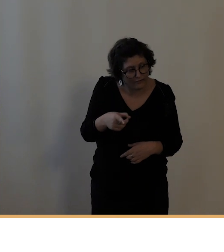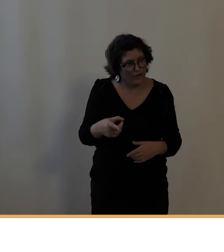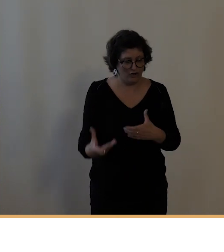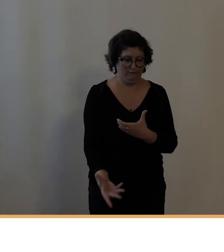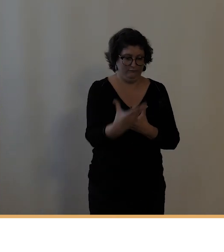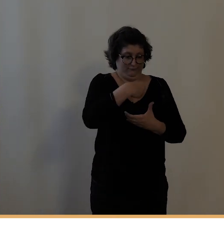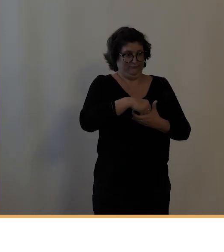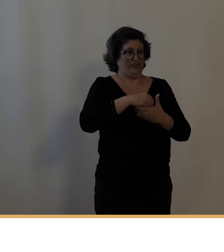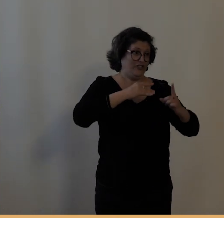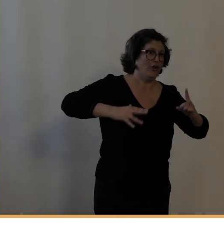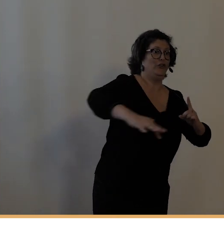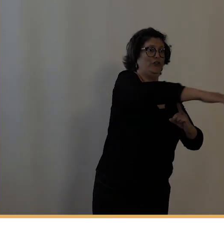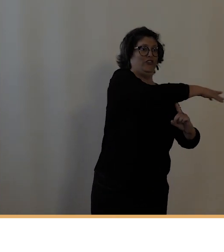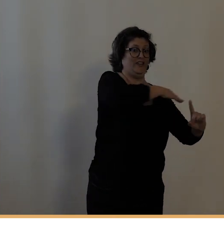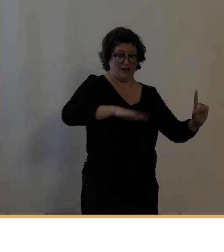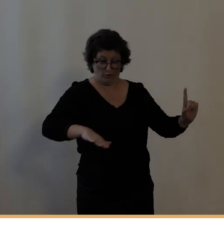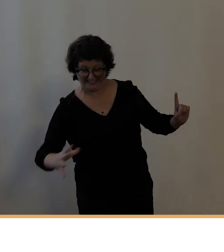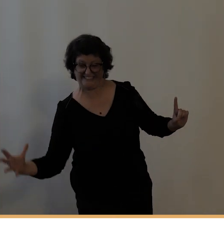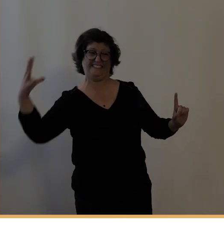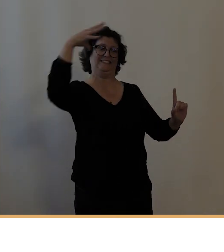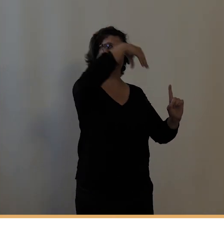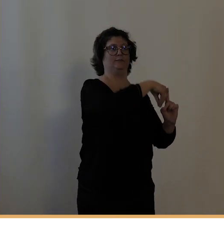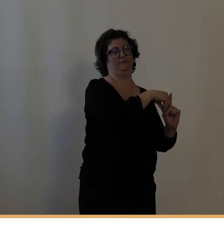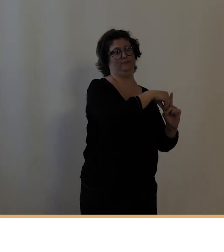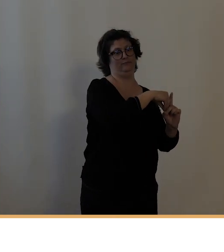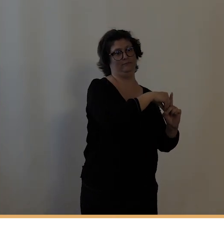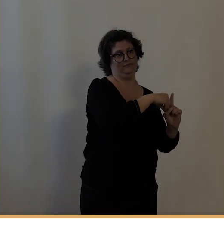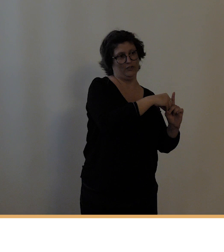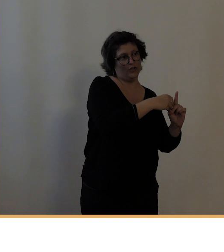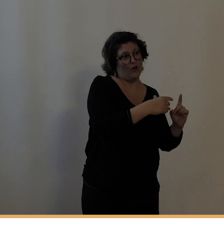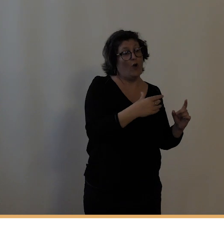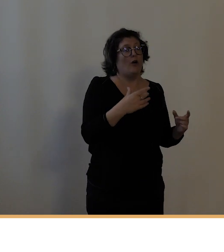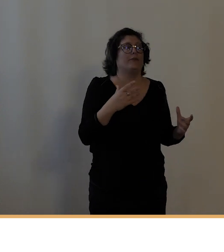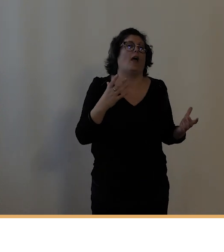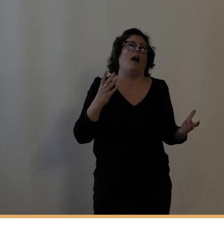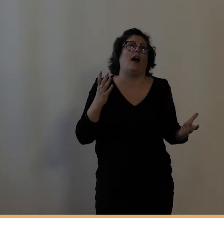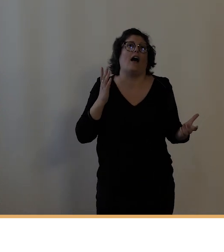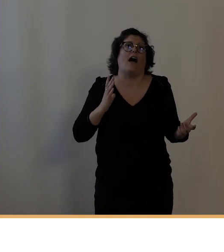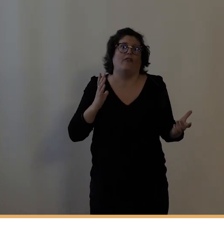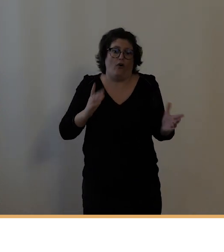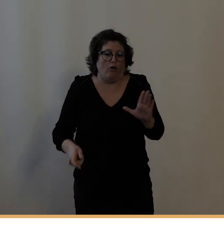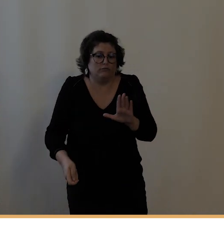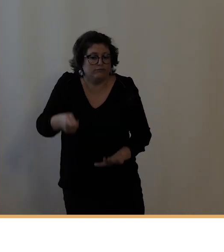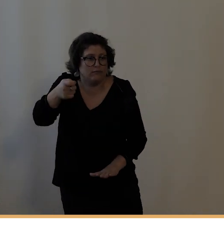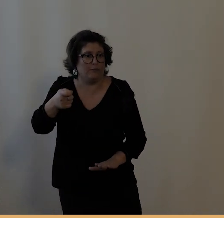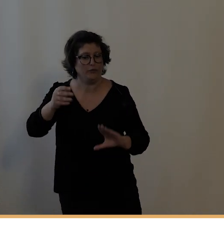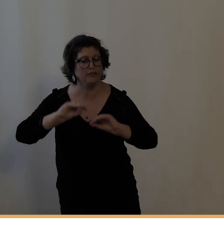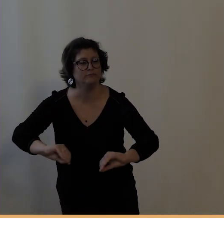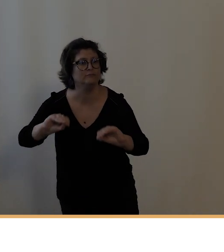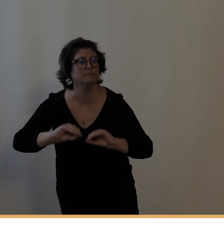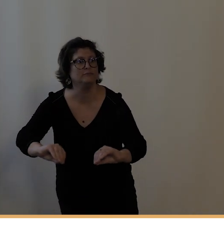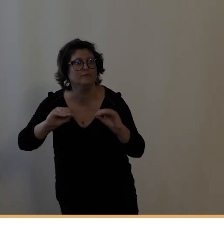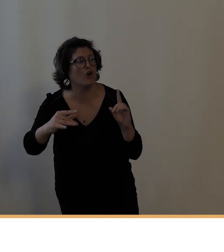la société et en quelque sorte l'intégration de l'enseignement qui ne s'appelle plus comme ça, mais aussi l'enseignement de l'instruction